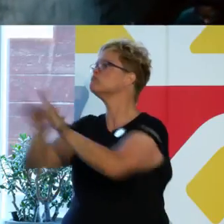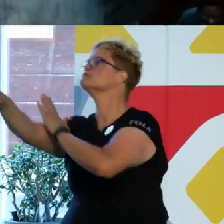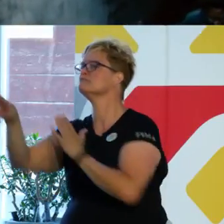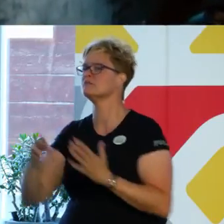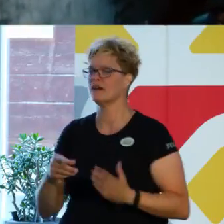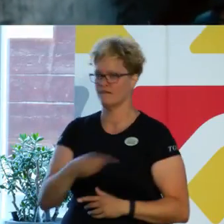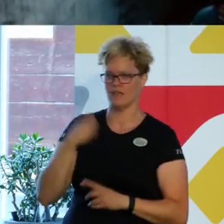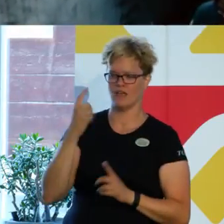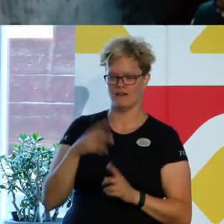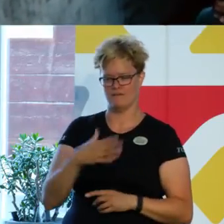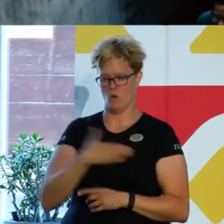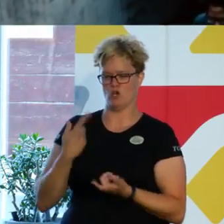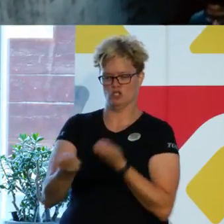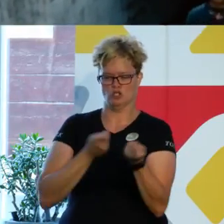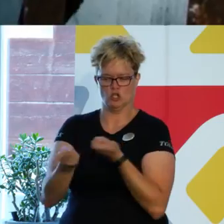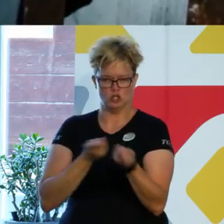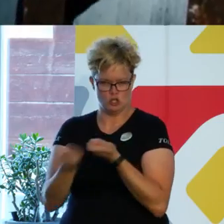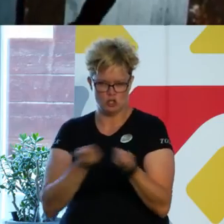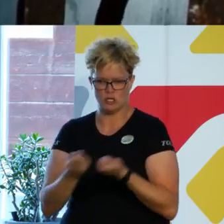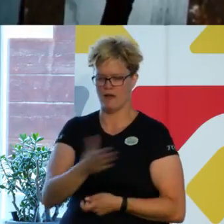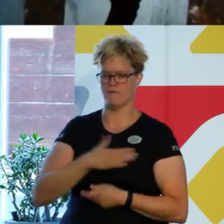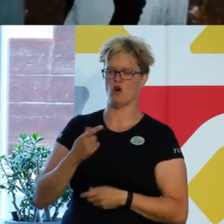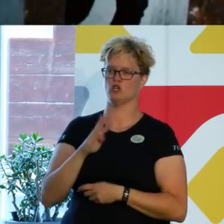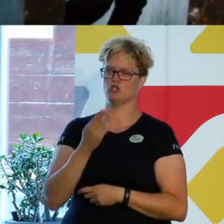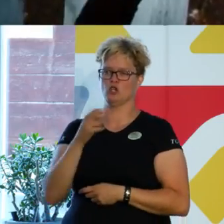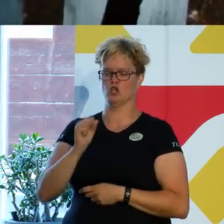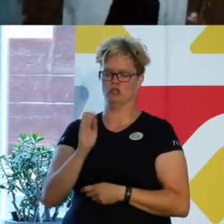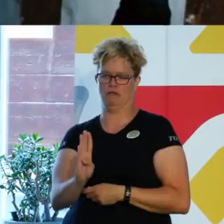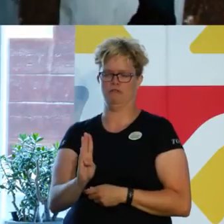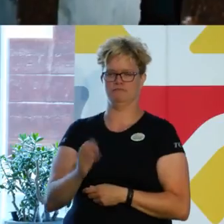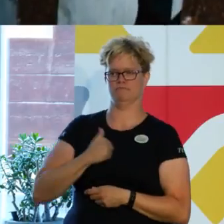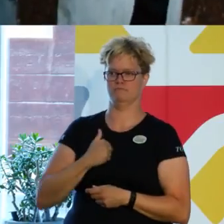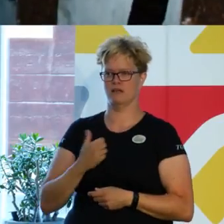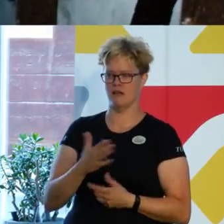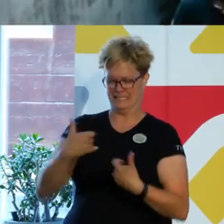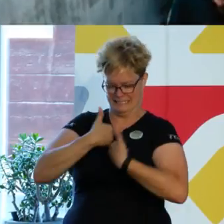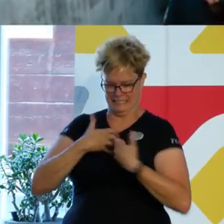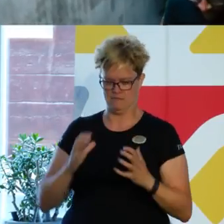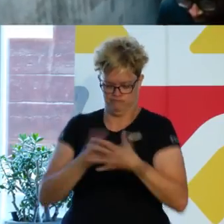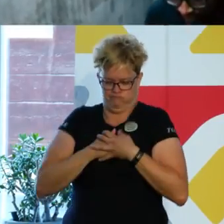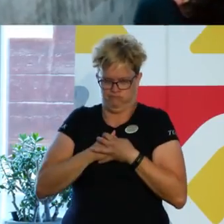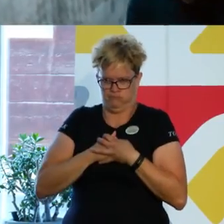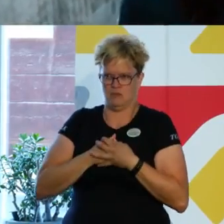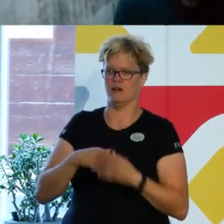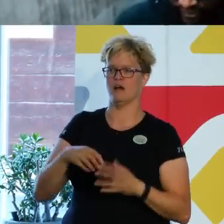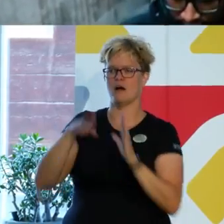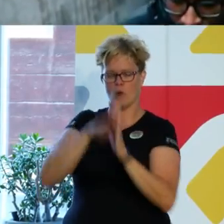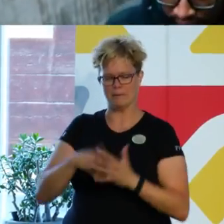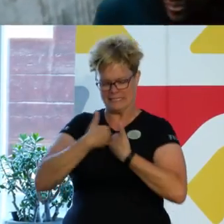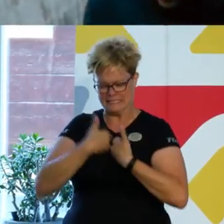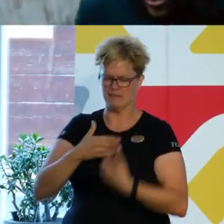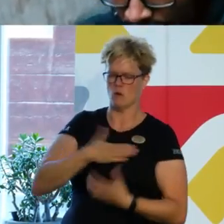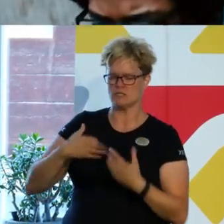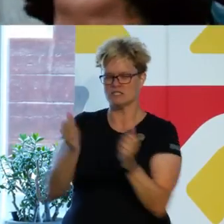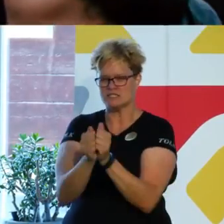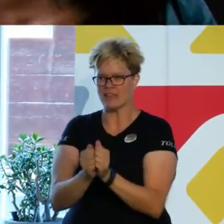varnar vi våra synder och våra dygder. Så mycket vi håller inom. Improgrammerat i vårt sätt